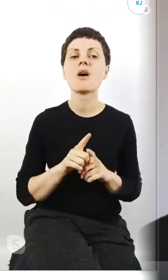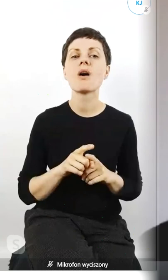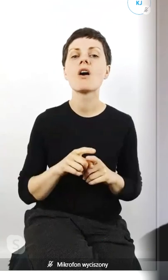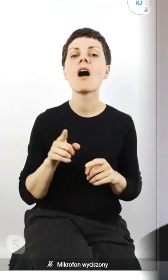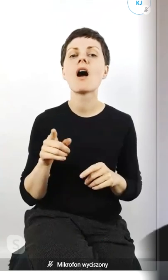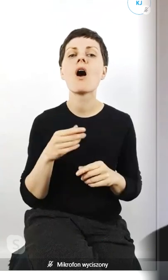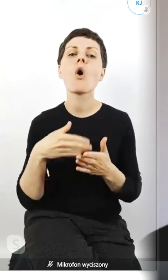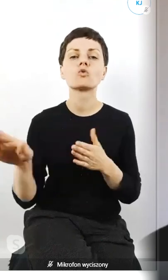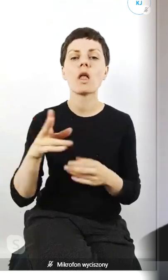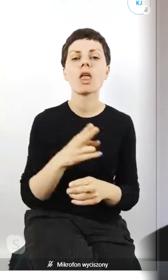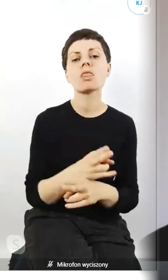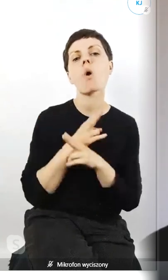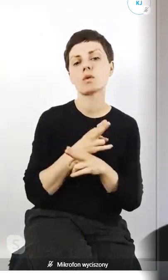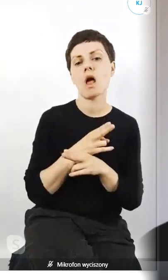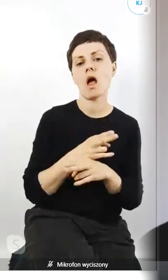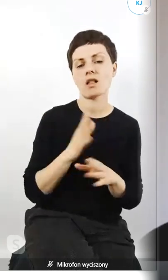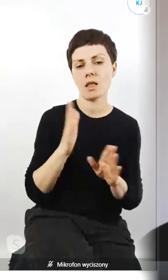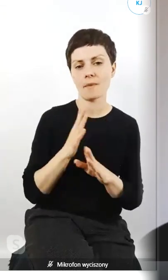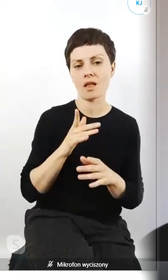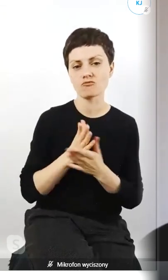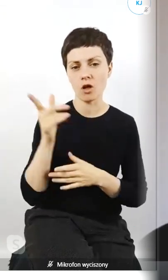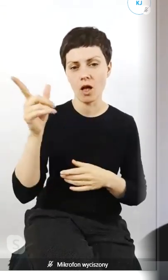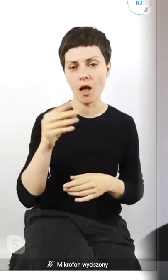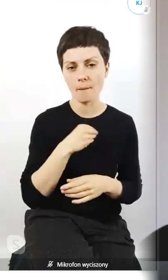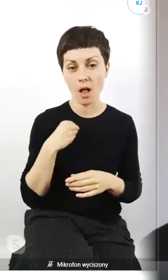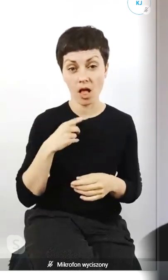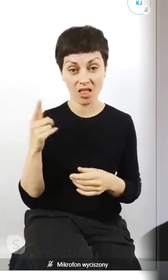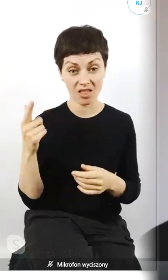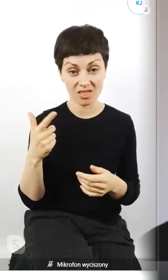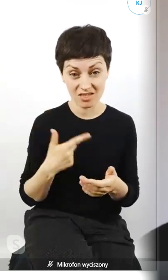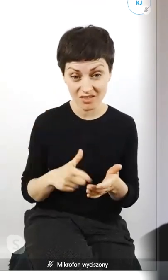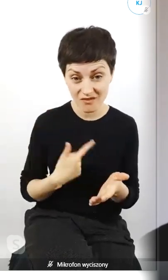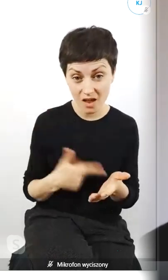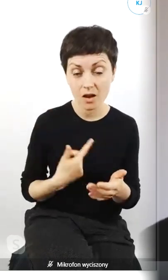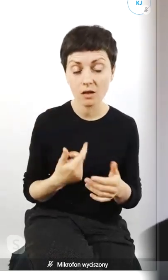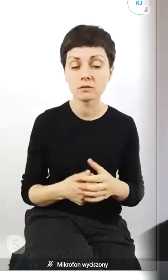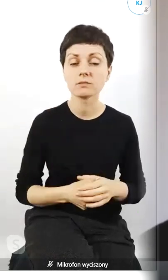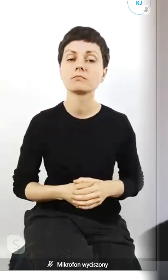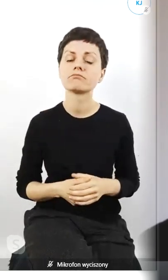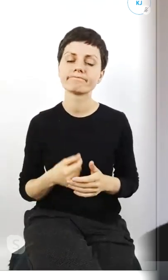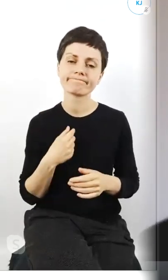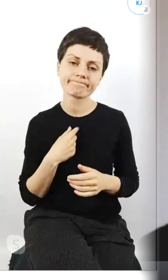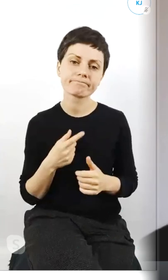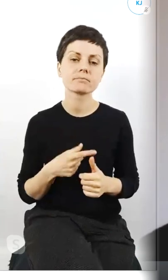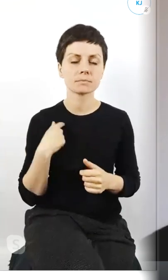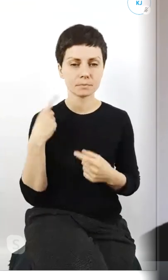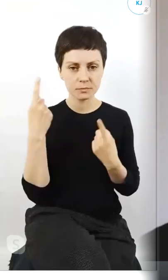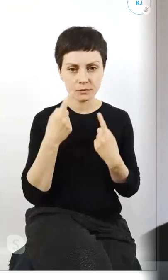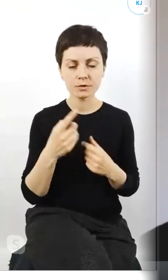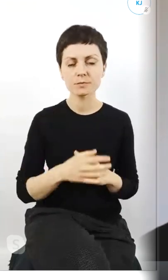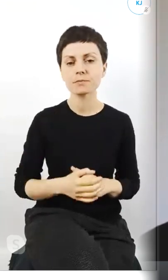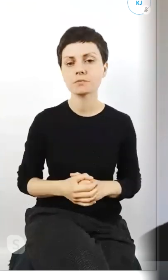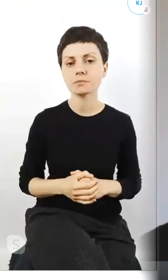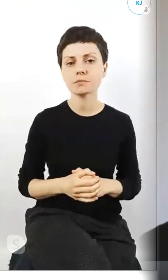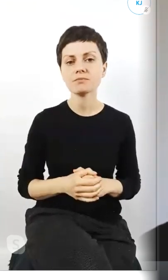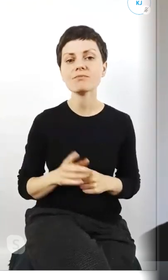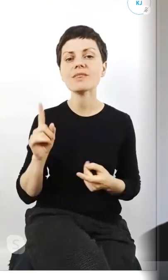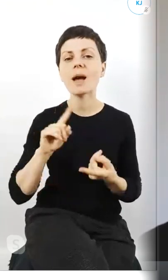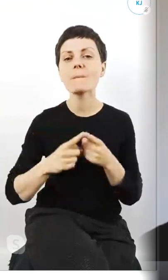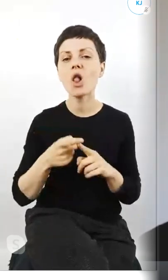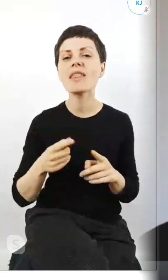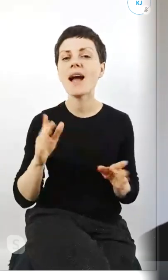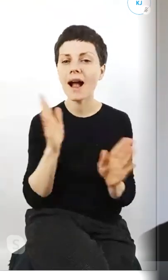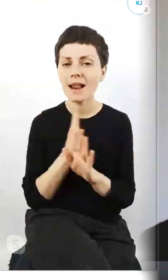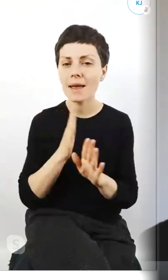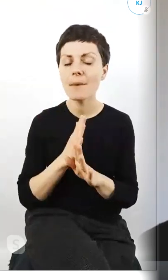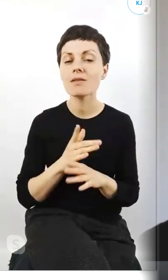klimatycznej przez Polskę aż dwa razy myślę że po pierwsze polityka klimatyczna